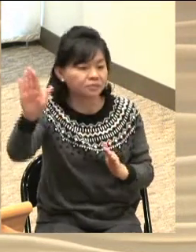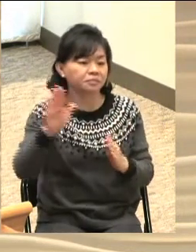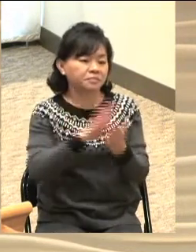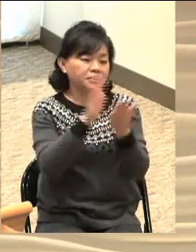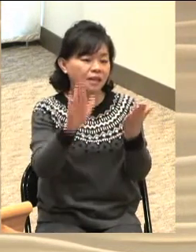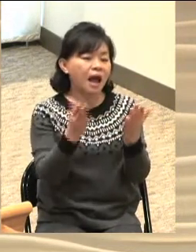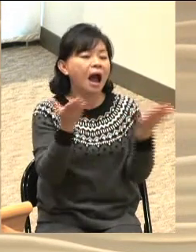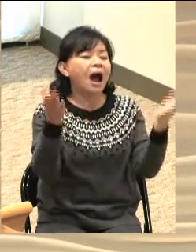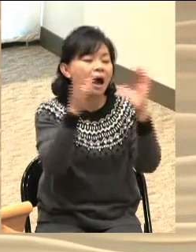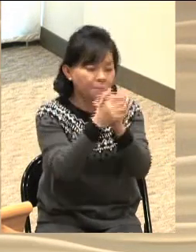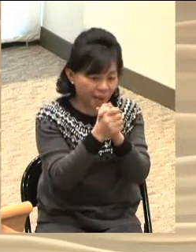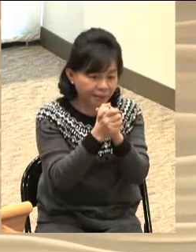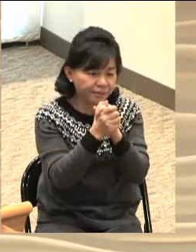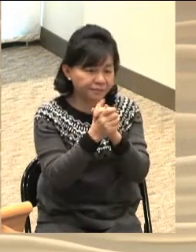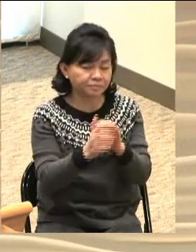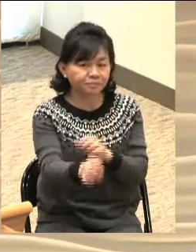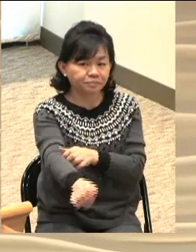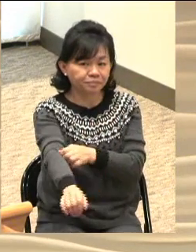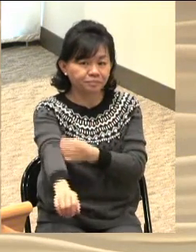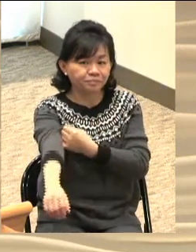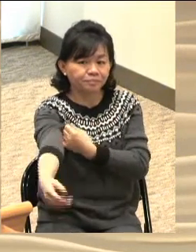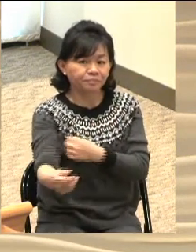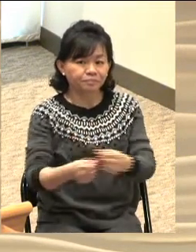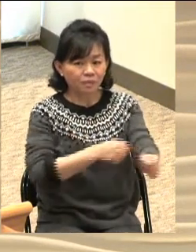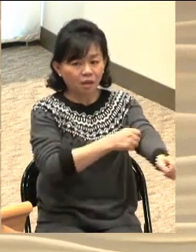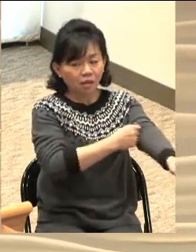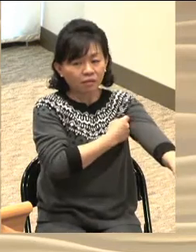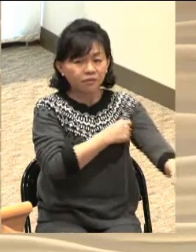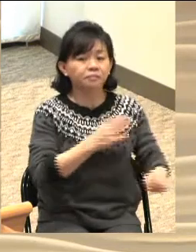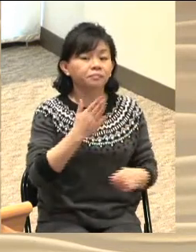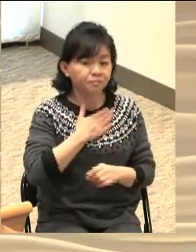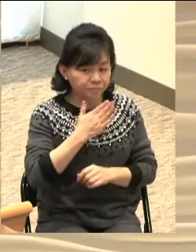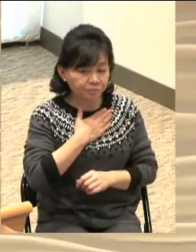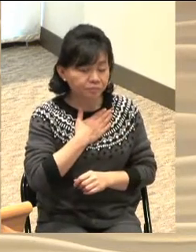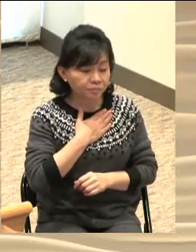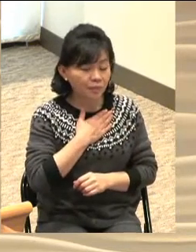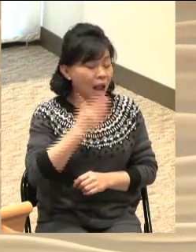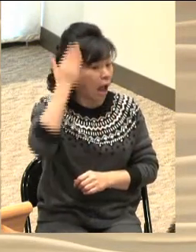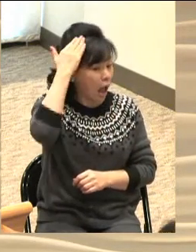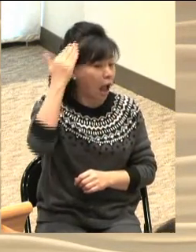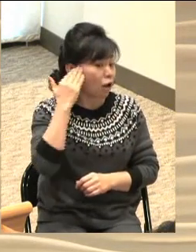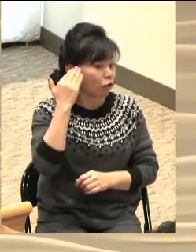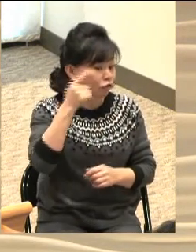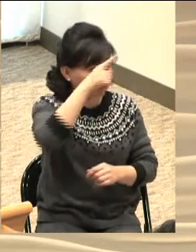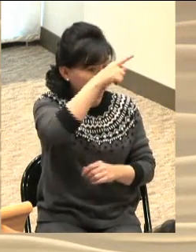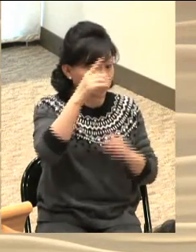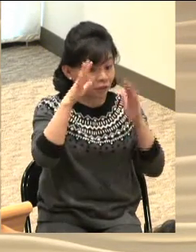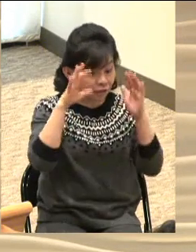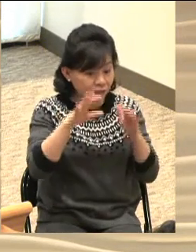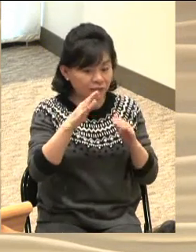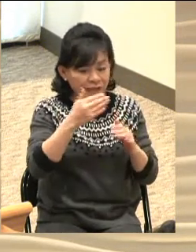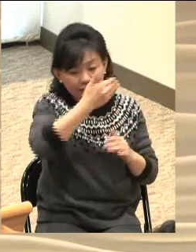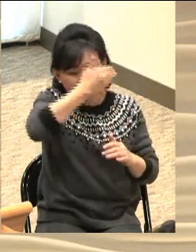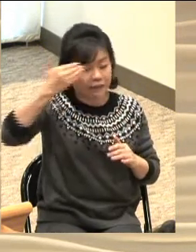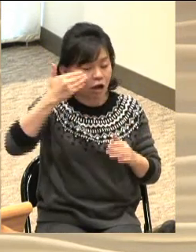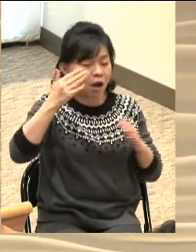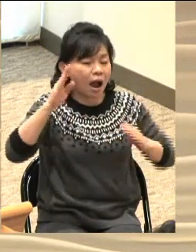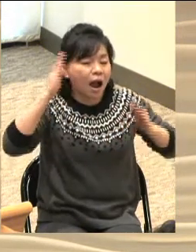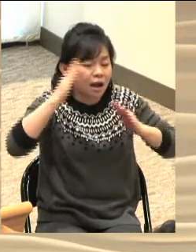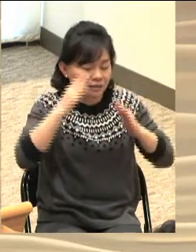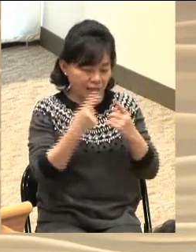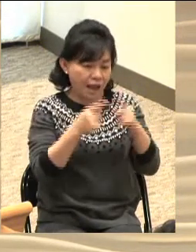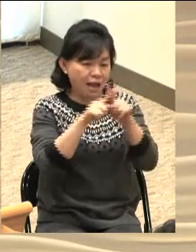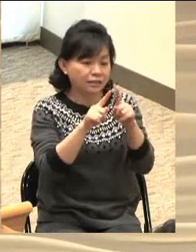아멘 제가 한국에서 망우교의 청년부를 섬길 때